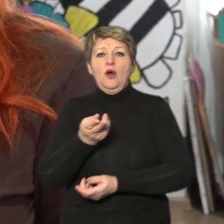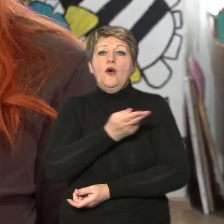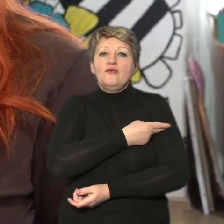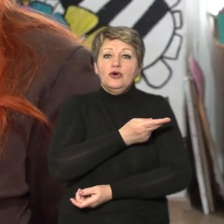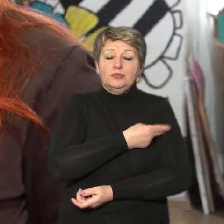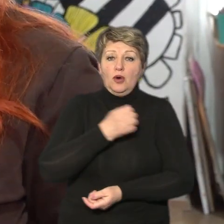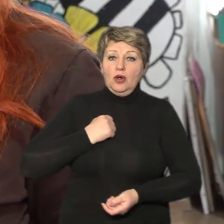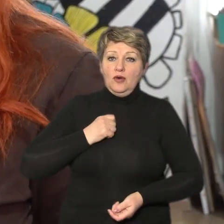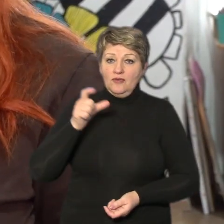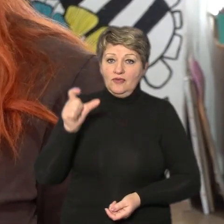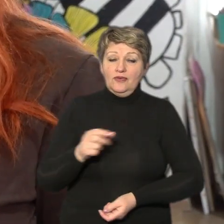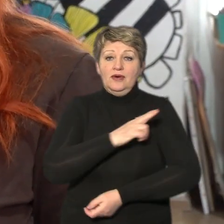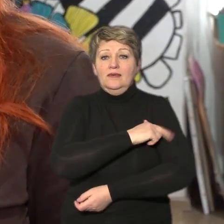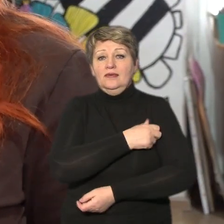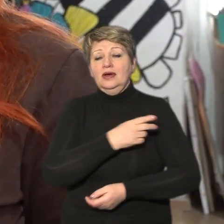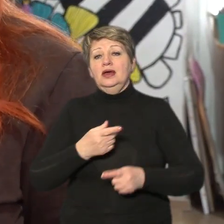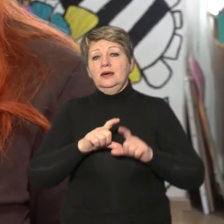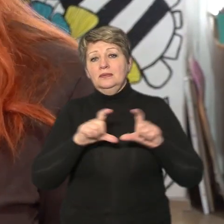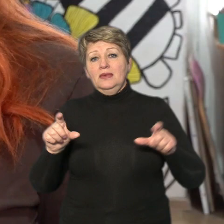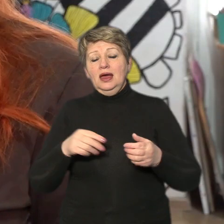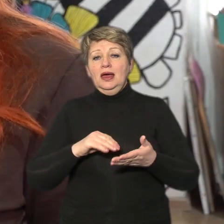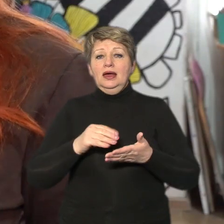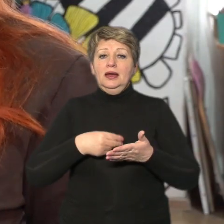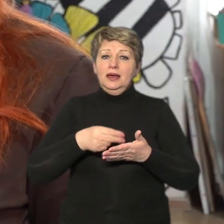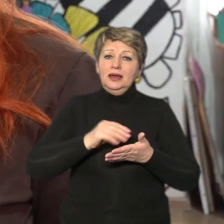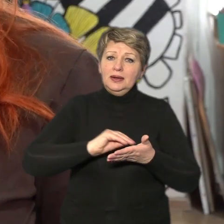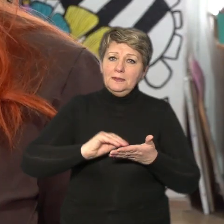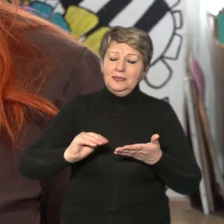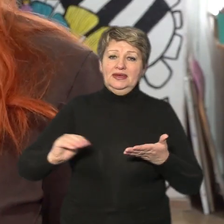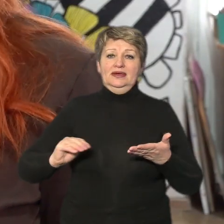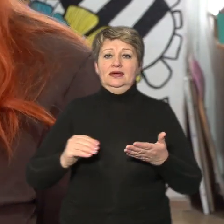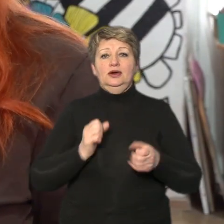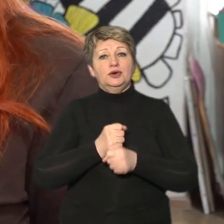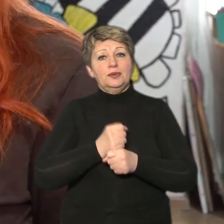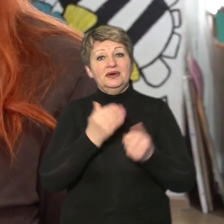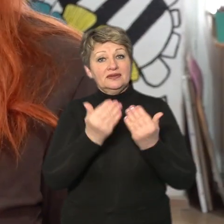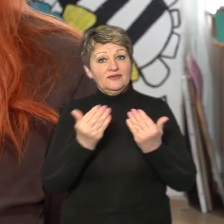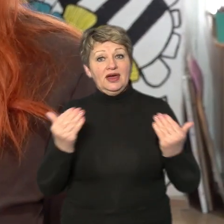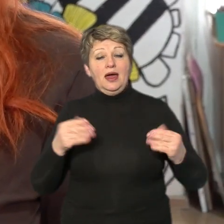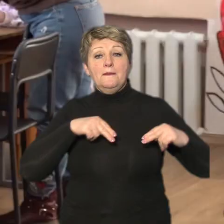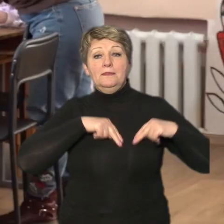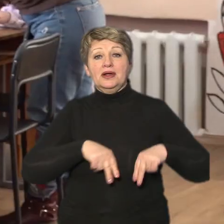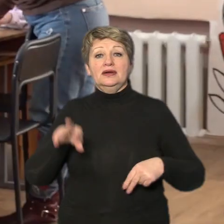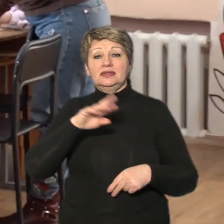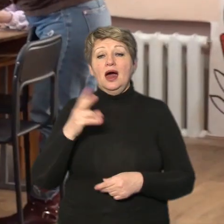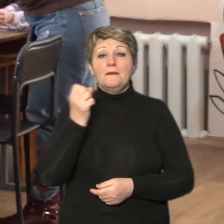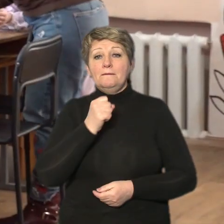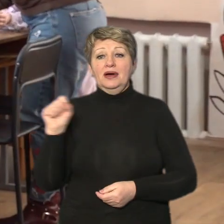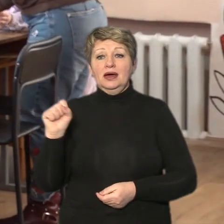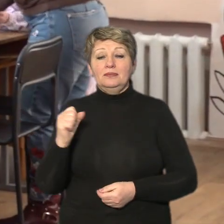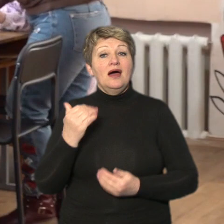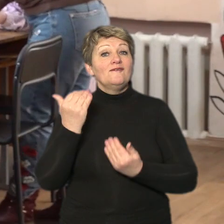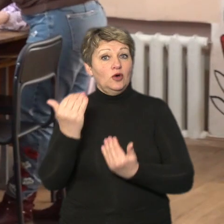військовим в шпиталь листівки робить виставки працює на перемогу кожен вона дуже